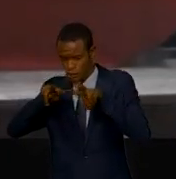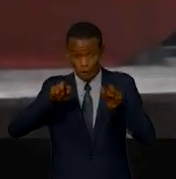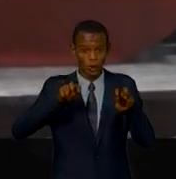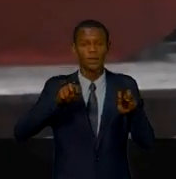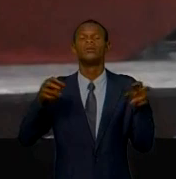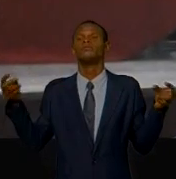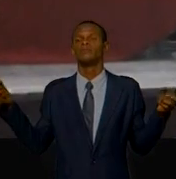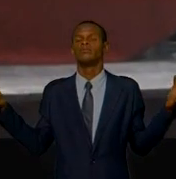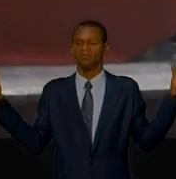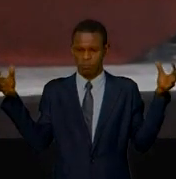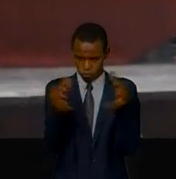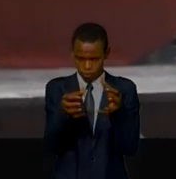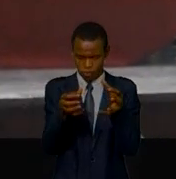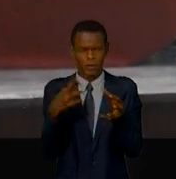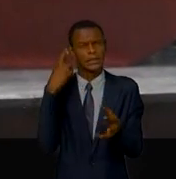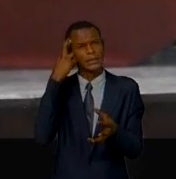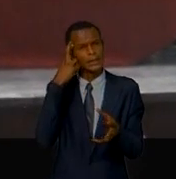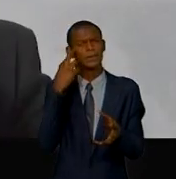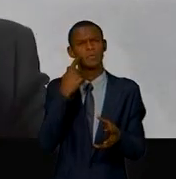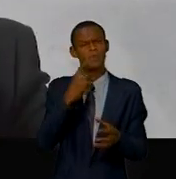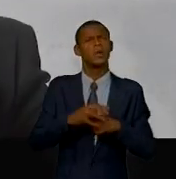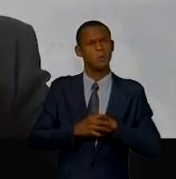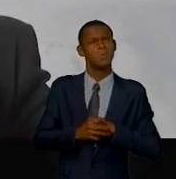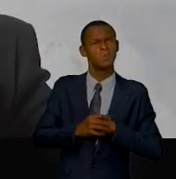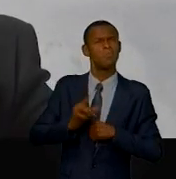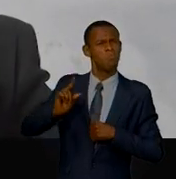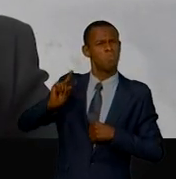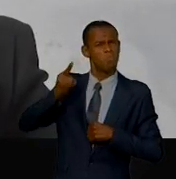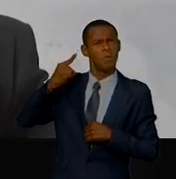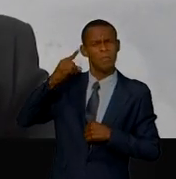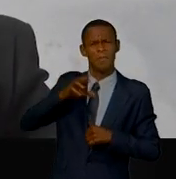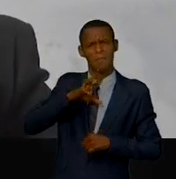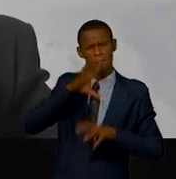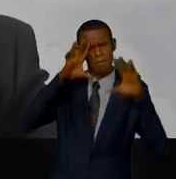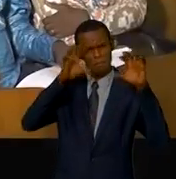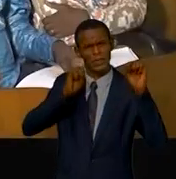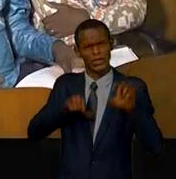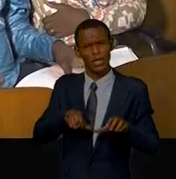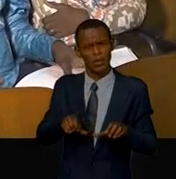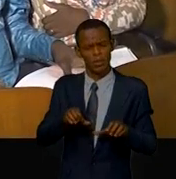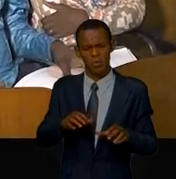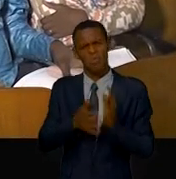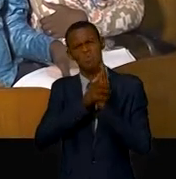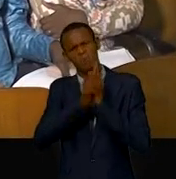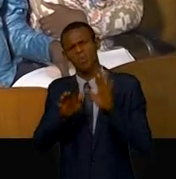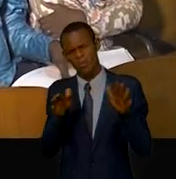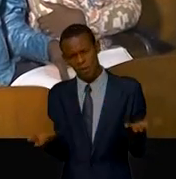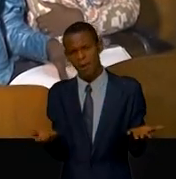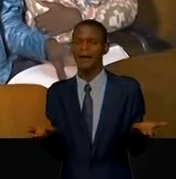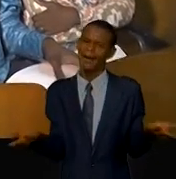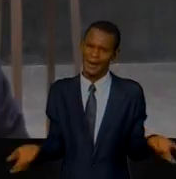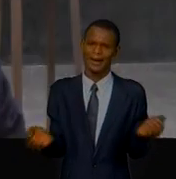et qualités morales de Joseph Kassavoubou reprises à travers différents sous-thèmes. Le directeur général du magazine Renaissance